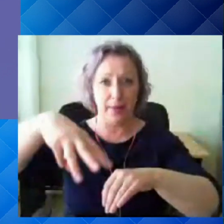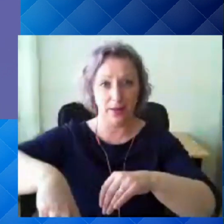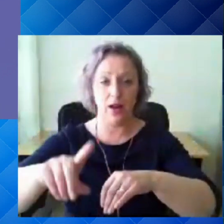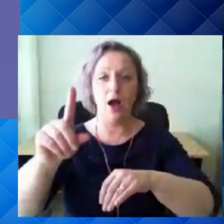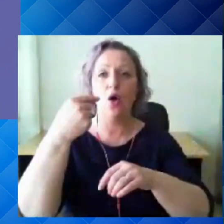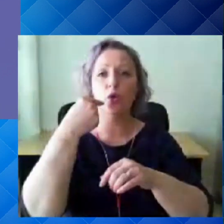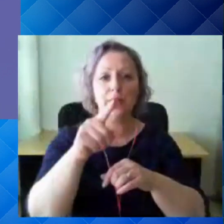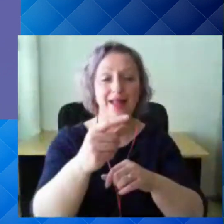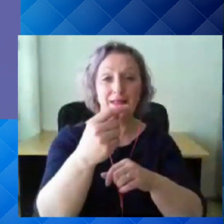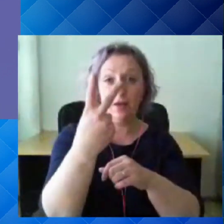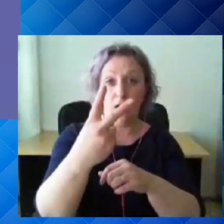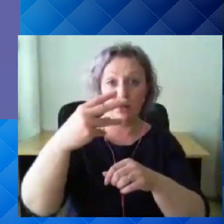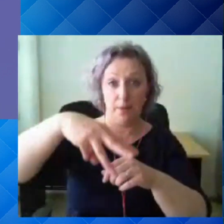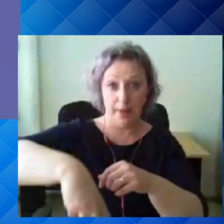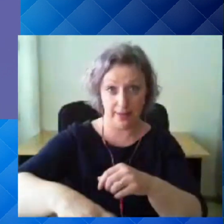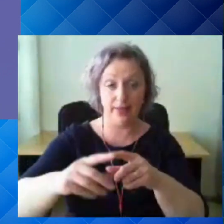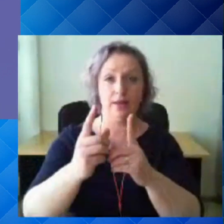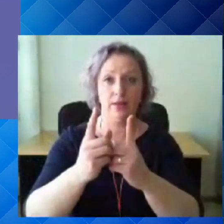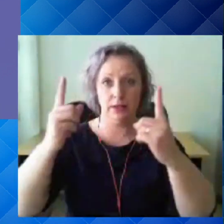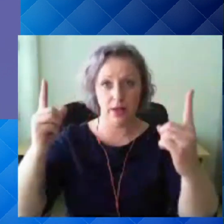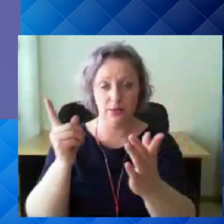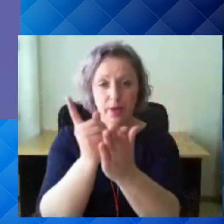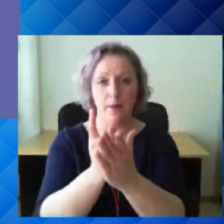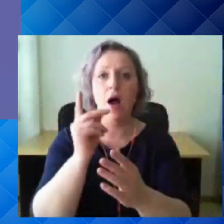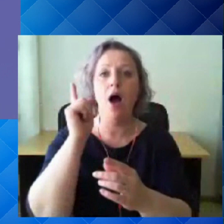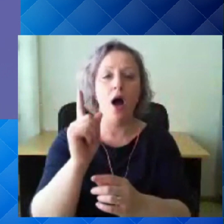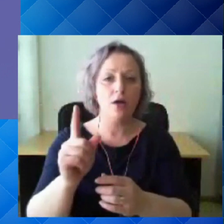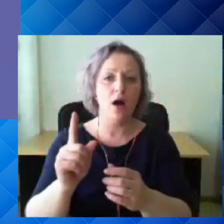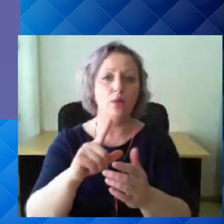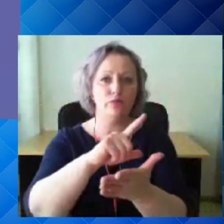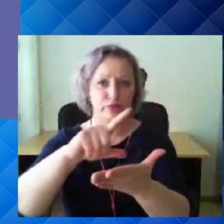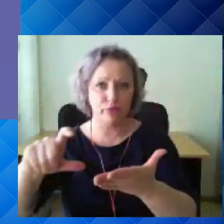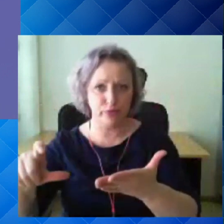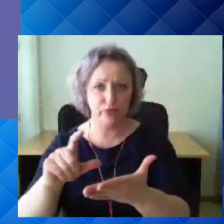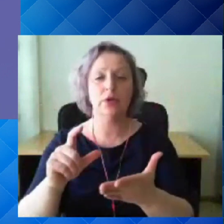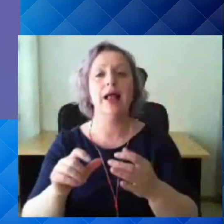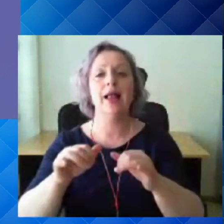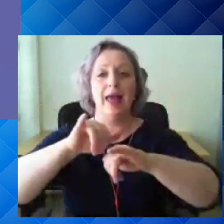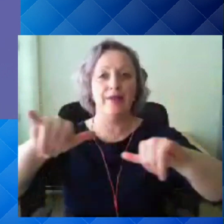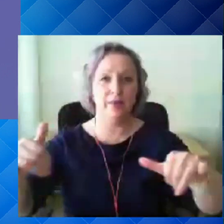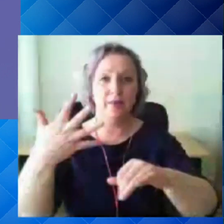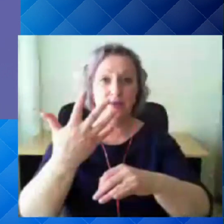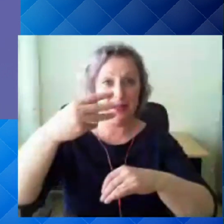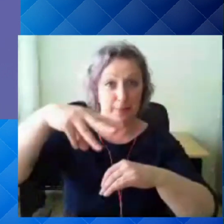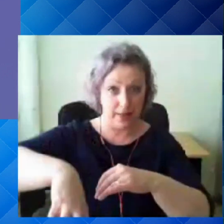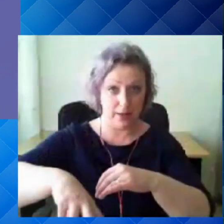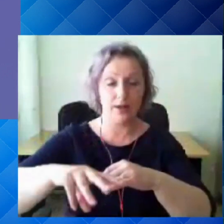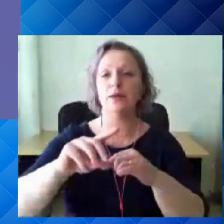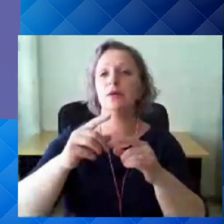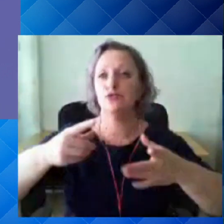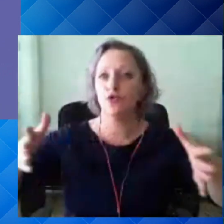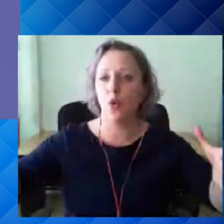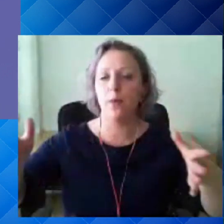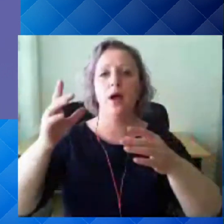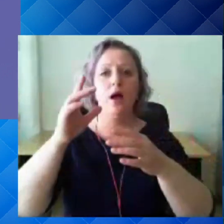Arosool tegelikult levib viie meetri kaugusele ja püsib tunde õhus ja kui ventilatsioonisüsteem on poolik, nagu